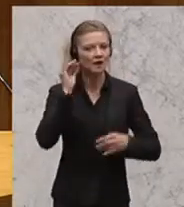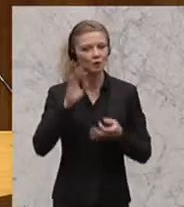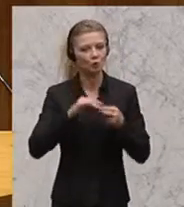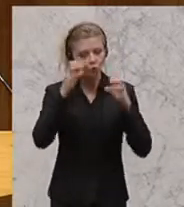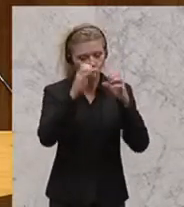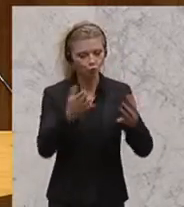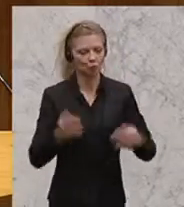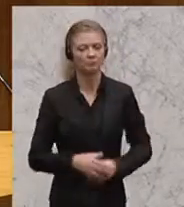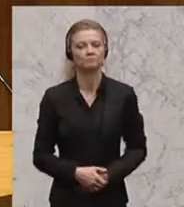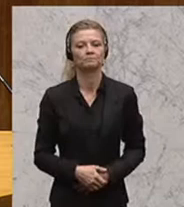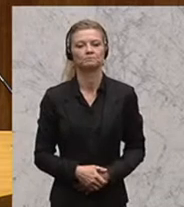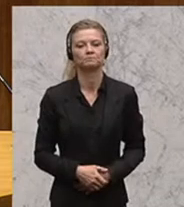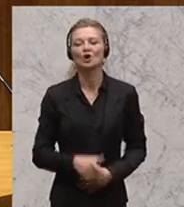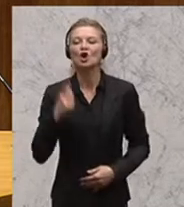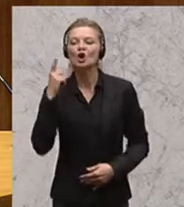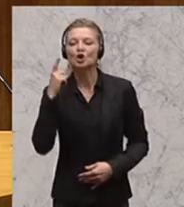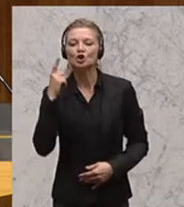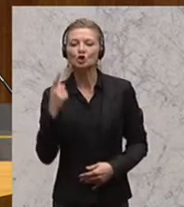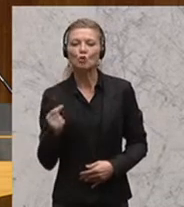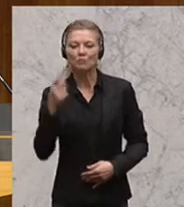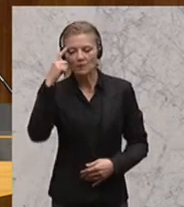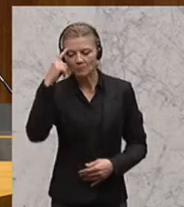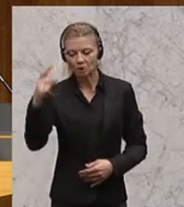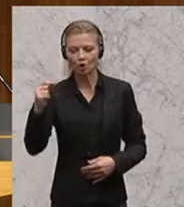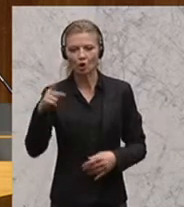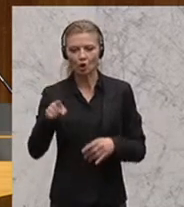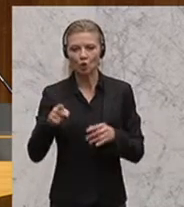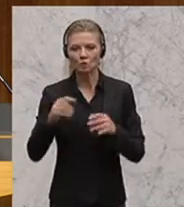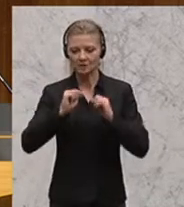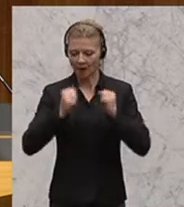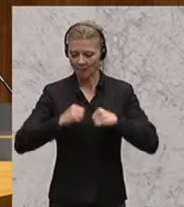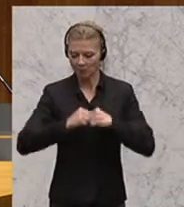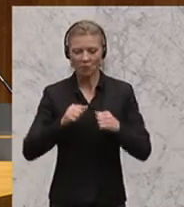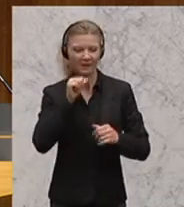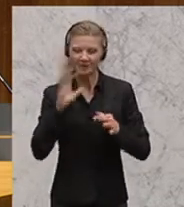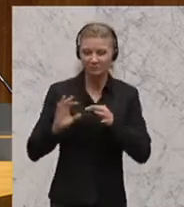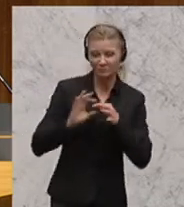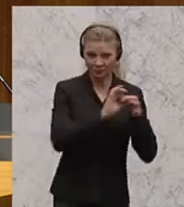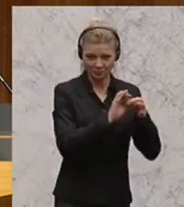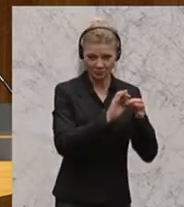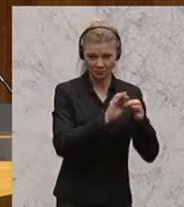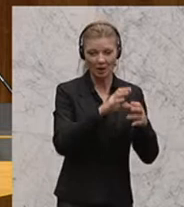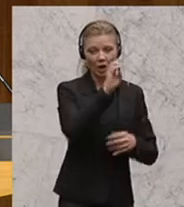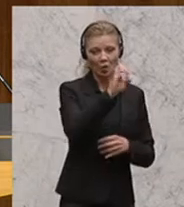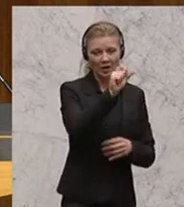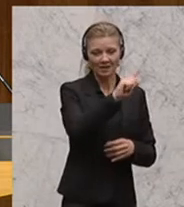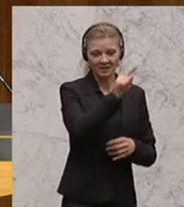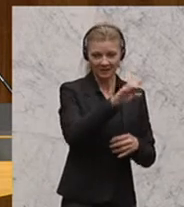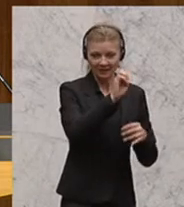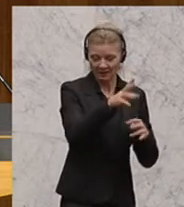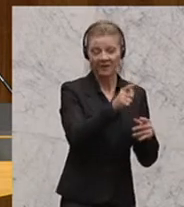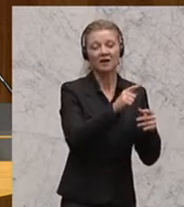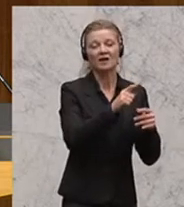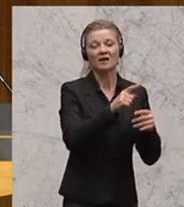Doppelbesteuerungsabkommen, die nicht dem OECD-Standard betreffend Transparenz und Amtshilfe entsprechen, wie jenes mit der Republik